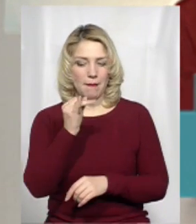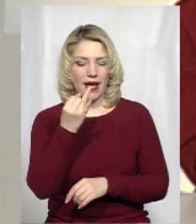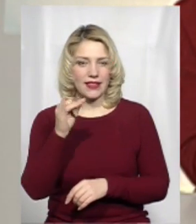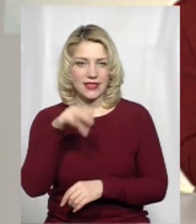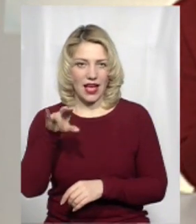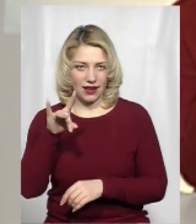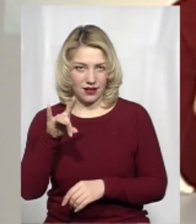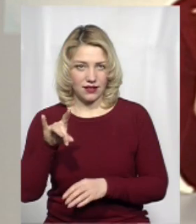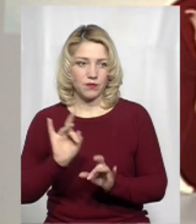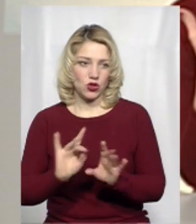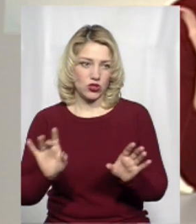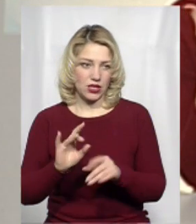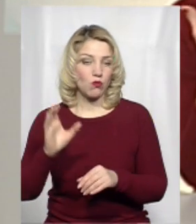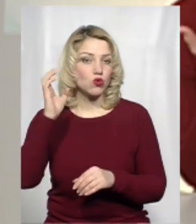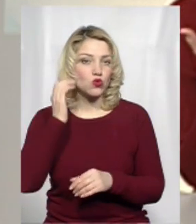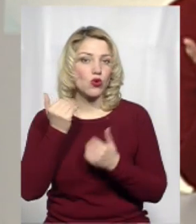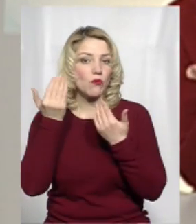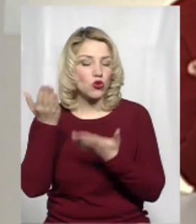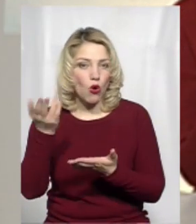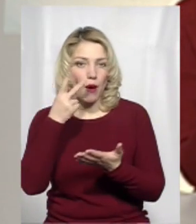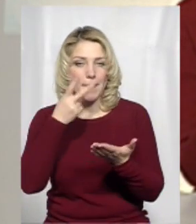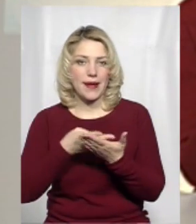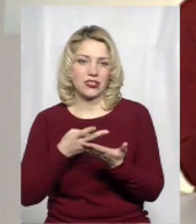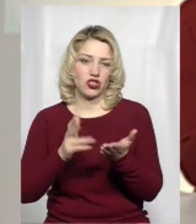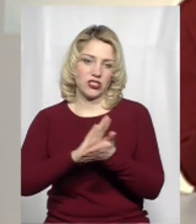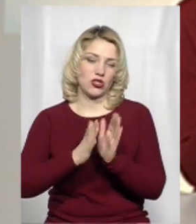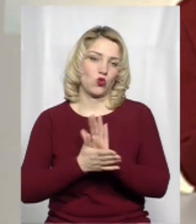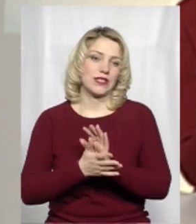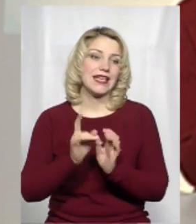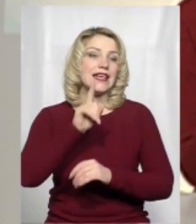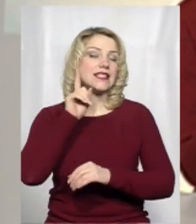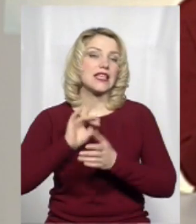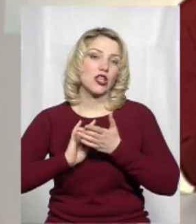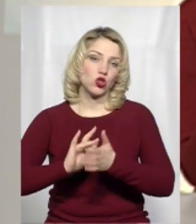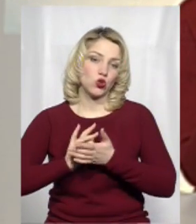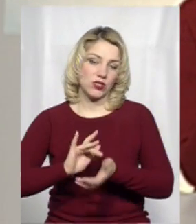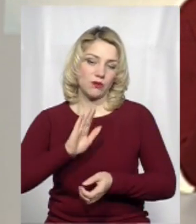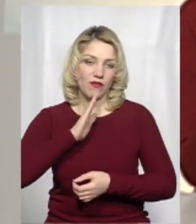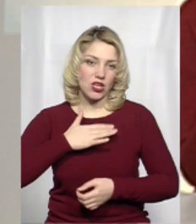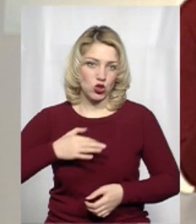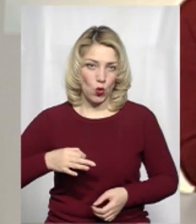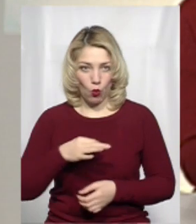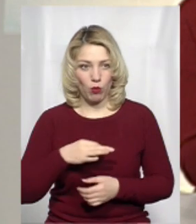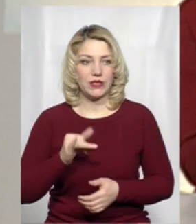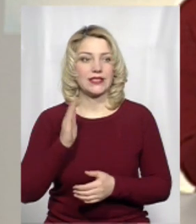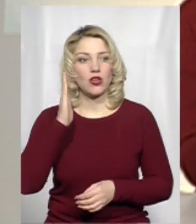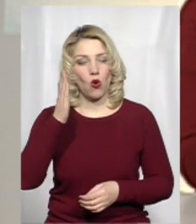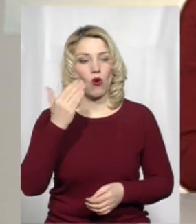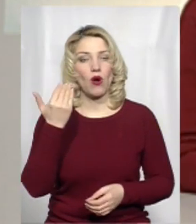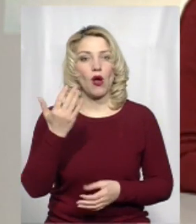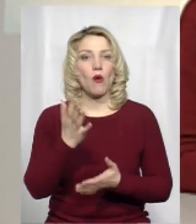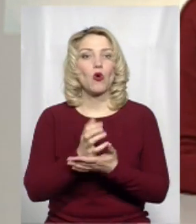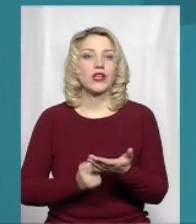послухаємо його, послухаємо взагалі його бачення ситуації з зеленим туризмом в області і його потенціалом.